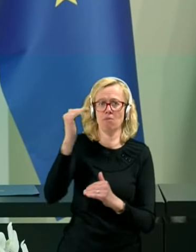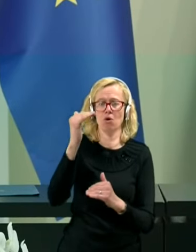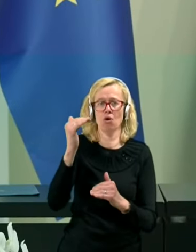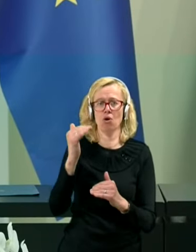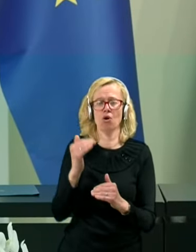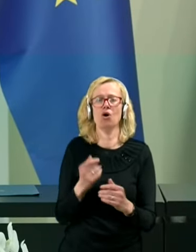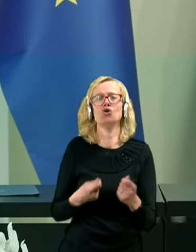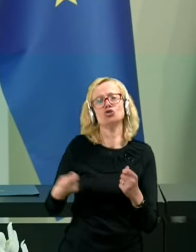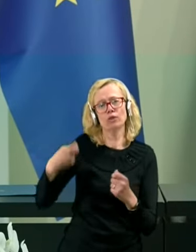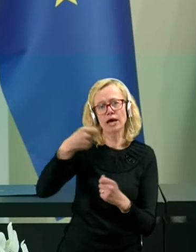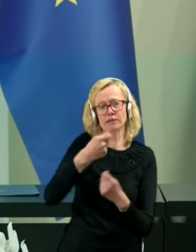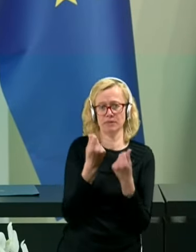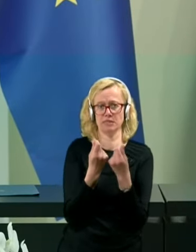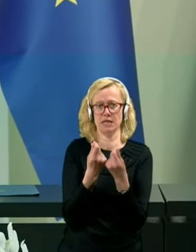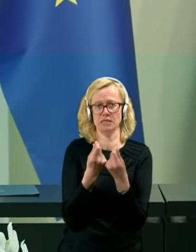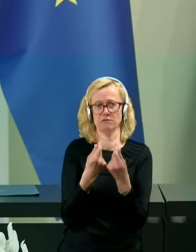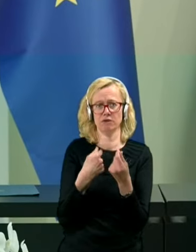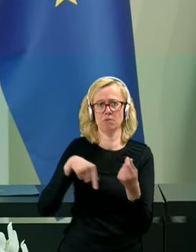smo jih izpogajali znotraj